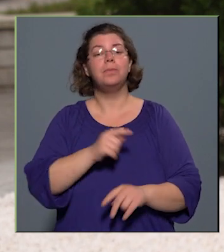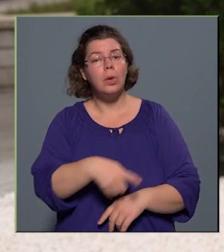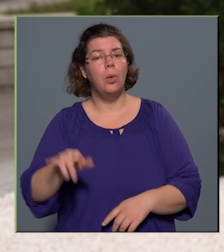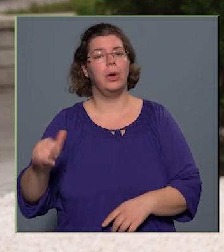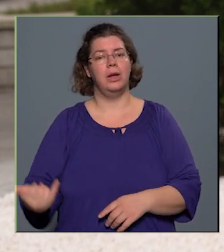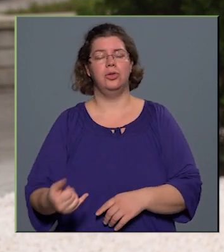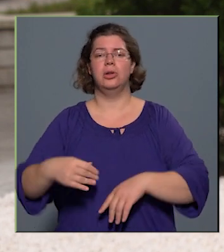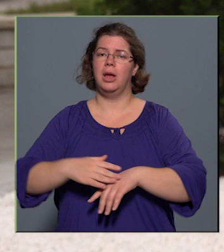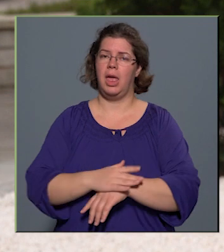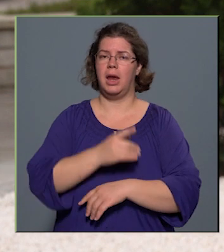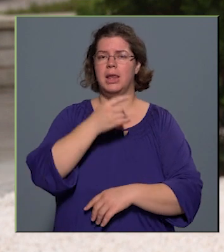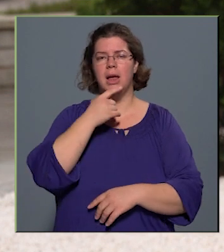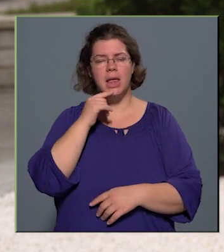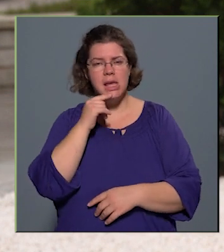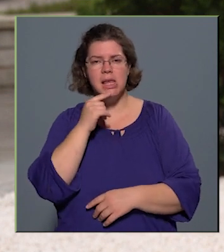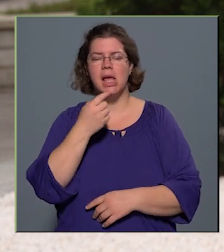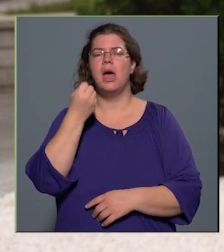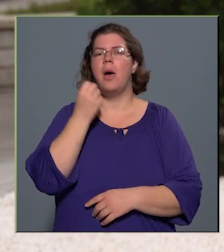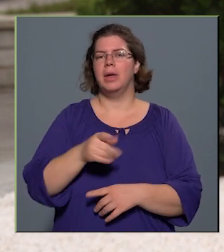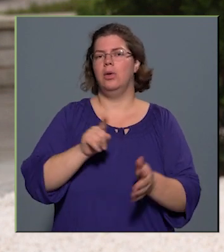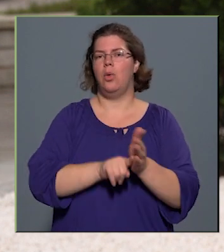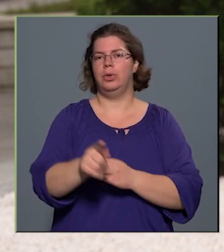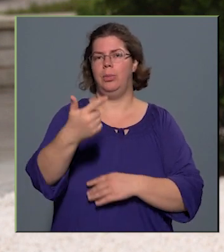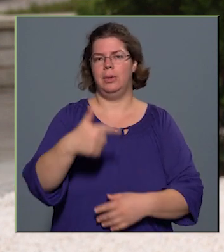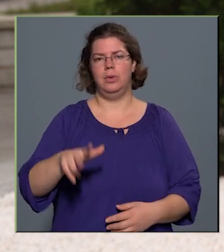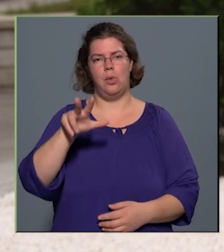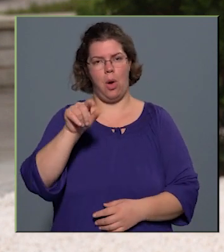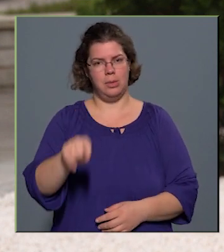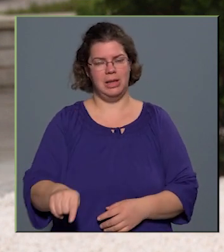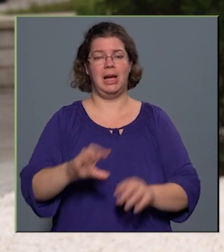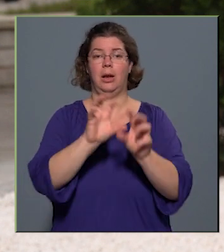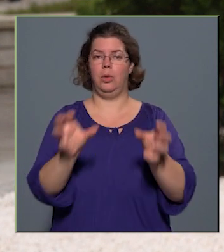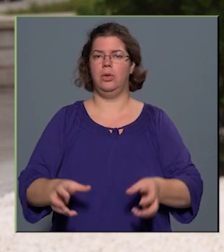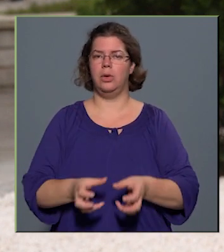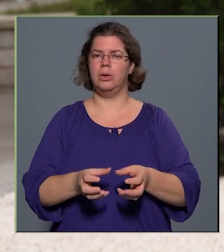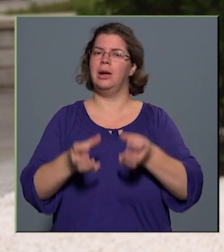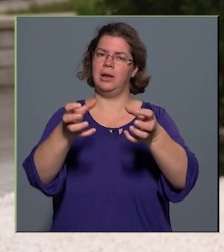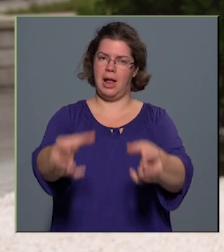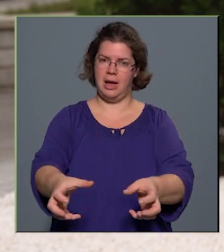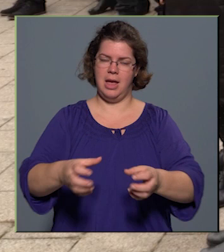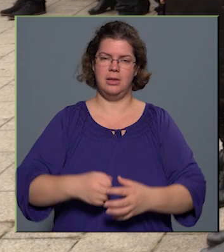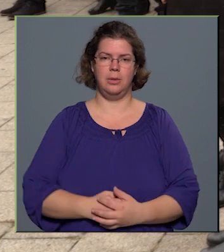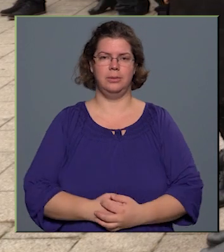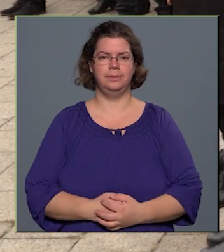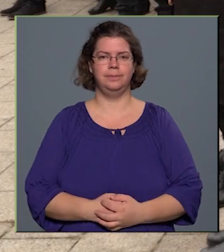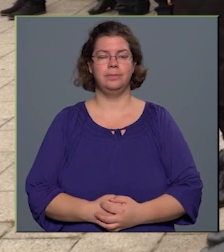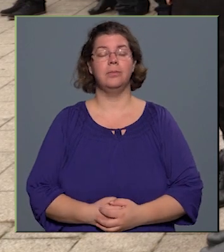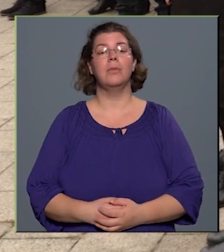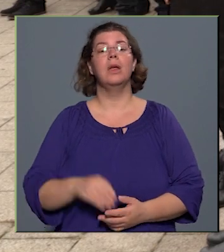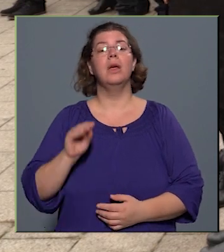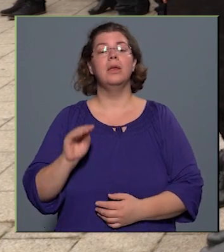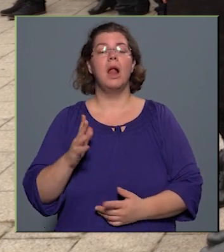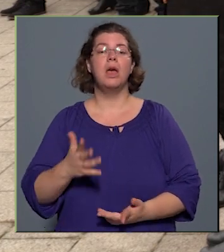is érezzék az ízét, amikor október 23-án a koszorúinkat elhelyezzük. A jeles